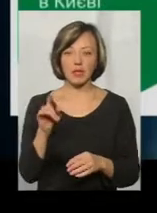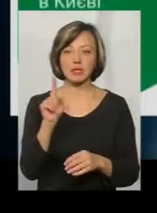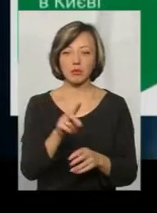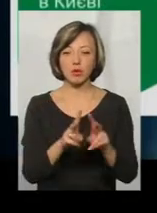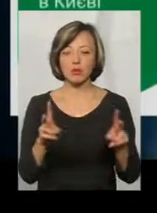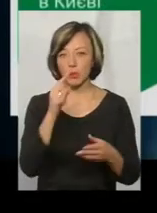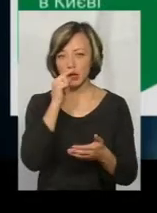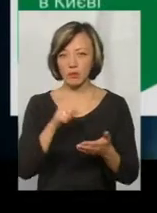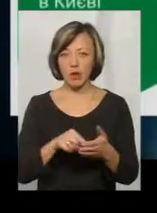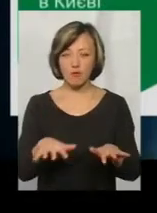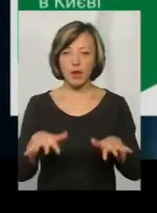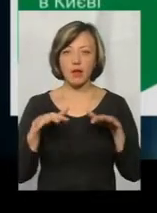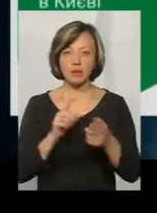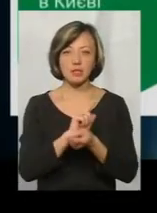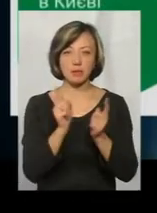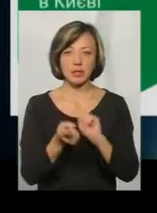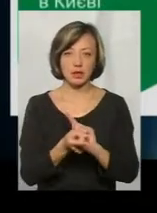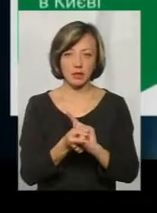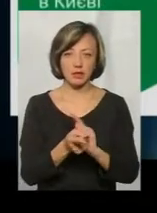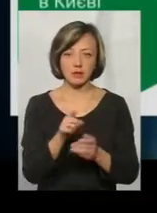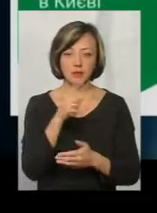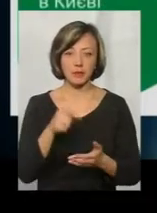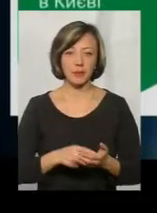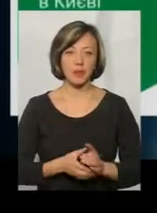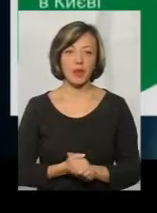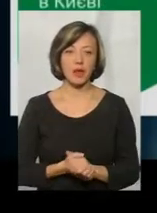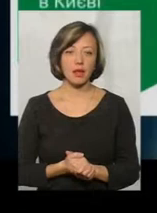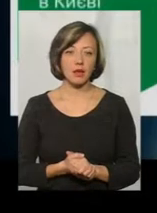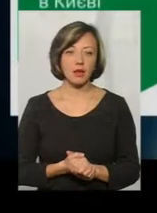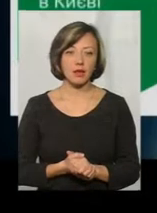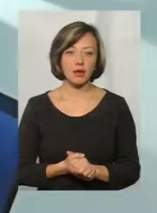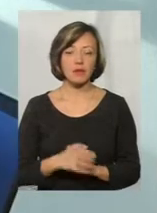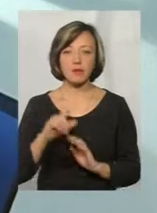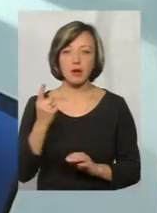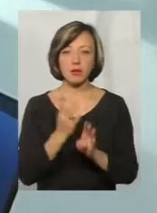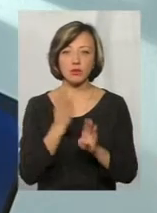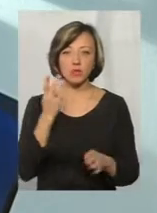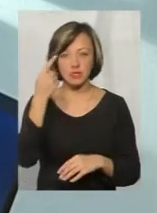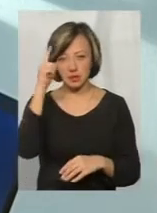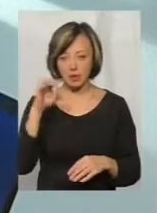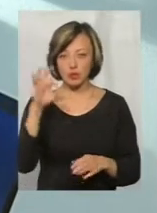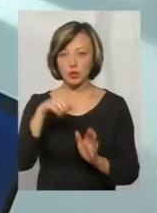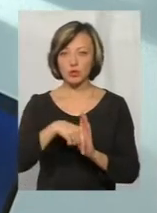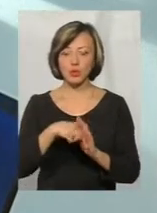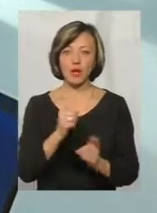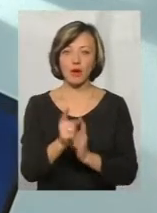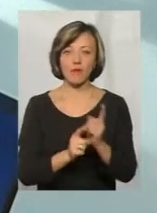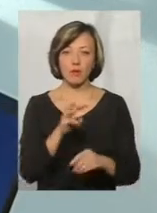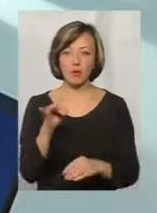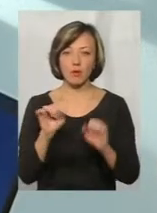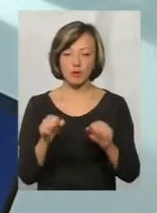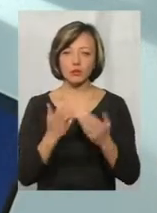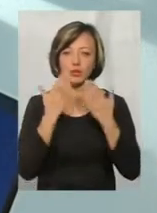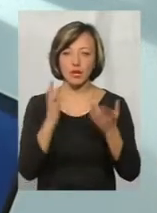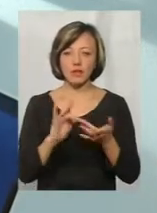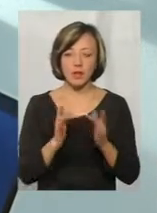тим, хто потрапляє в парламент, змінилася? Ну, перш за все, знати про суть реформи, про це можна прочитати